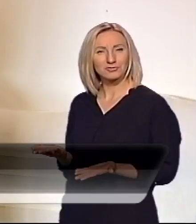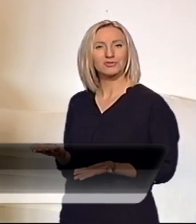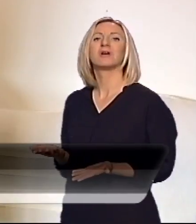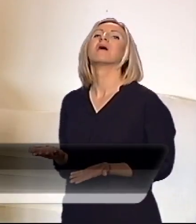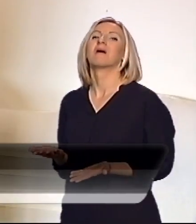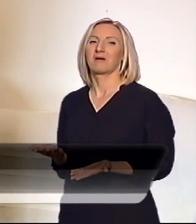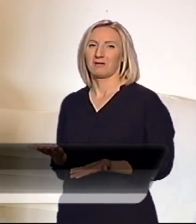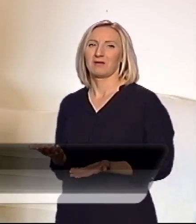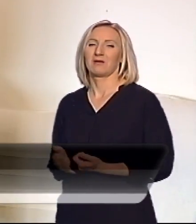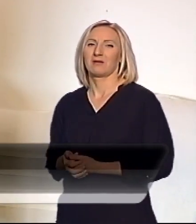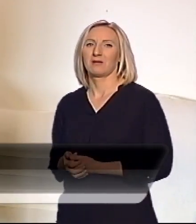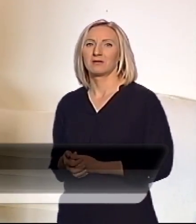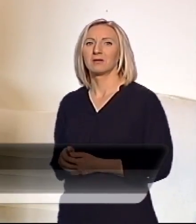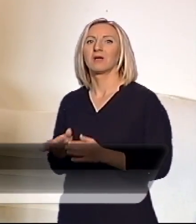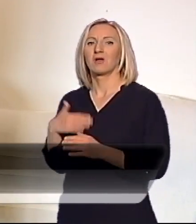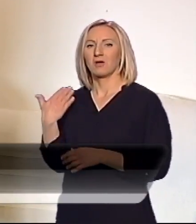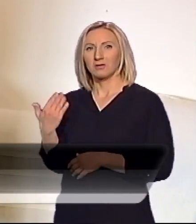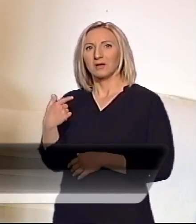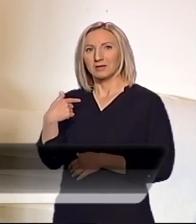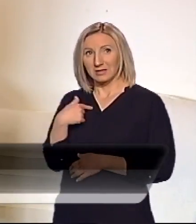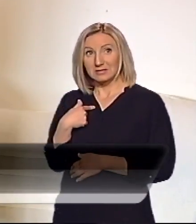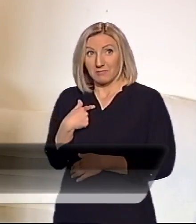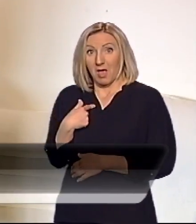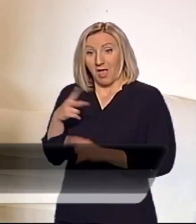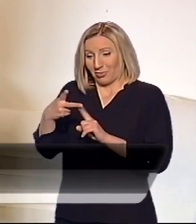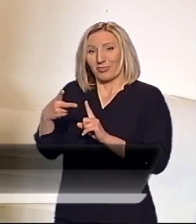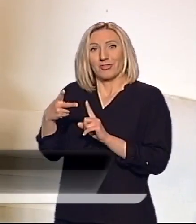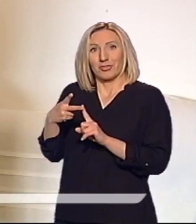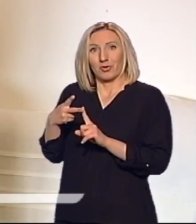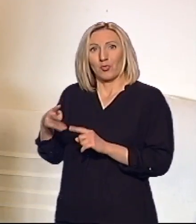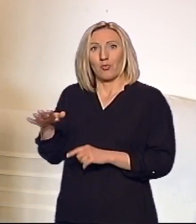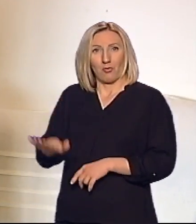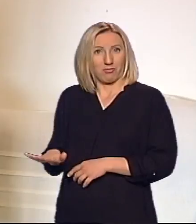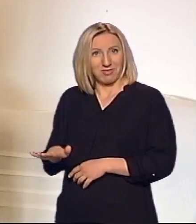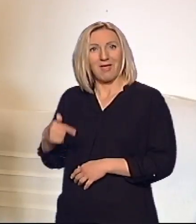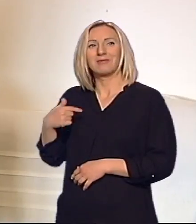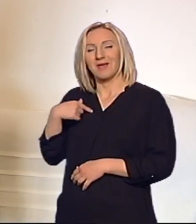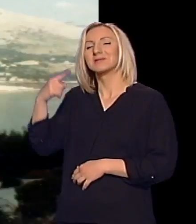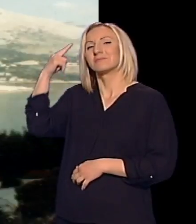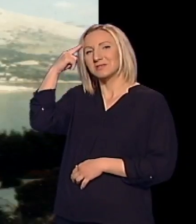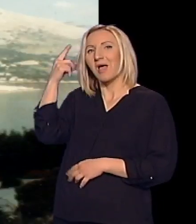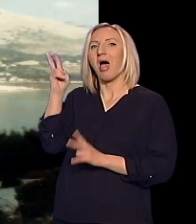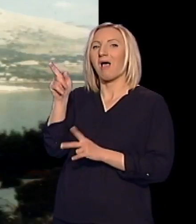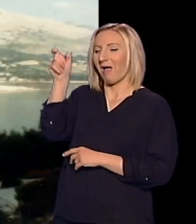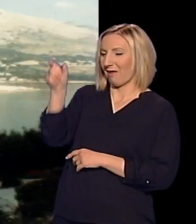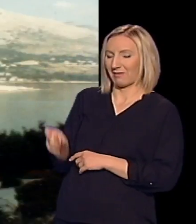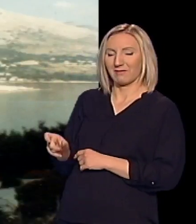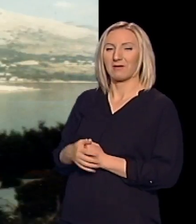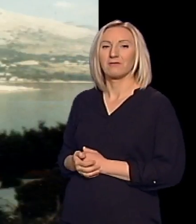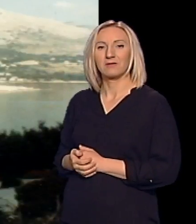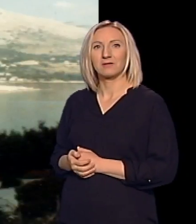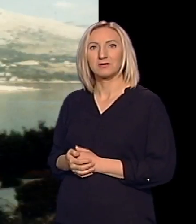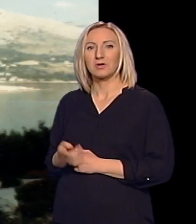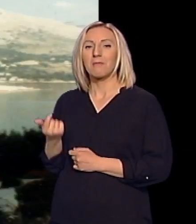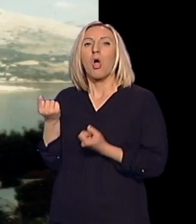se zove, uvek sam, s obzira da sam druga deta uvek sam nekako znala da ona tada ne može da hoda. Mislim da su ta malo zbiljnija